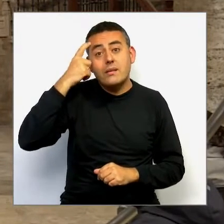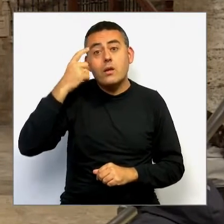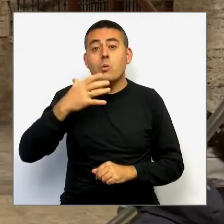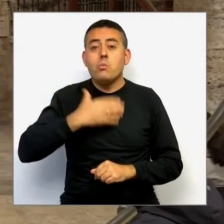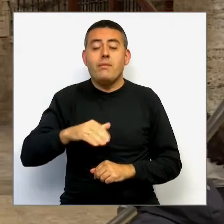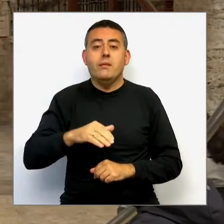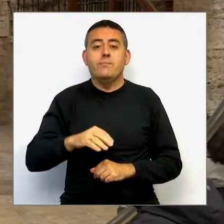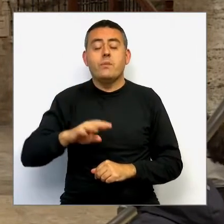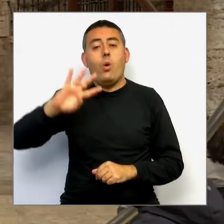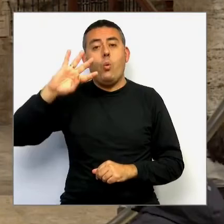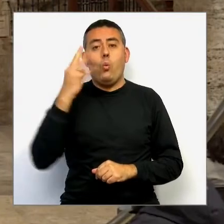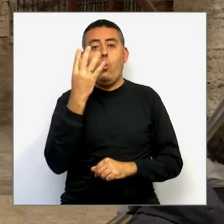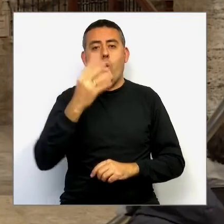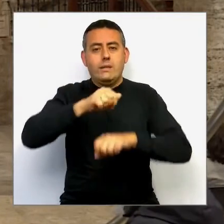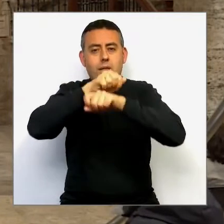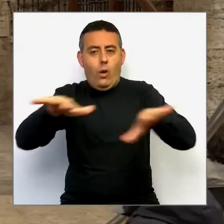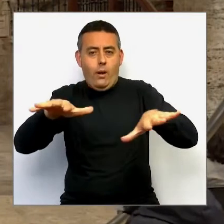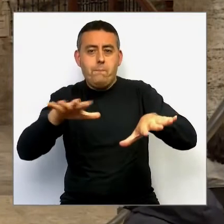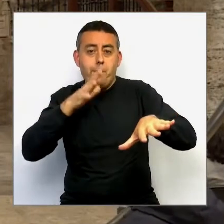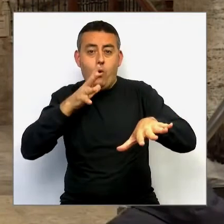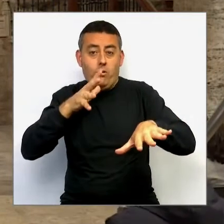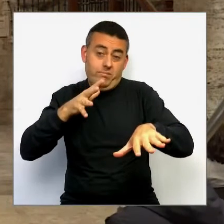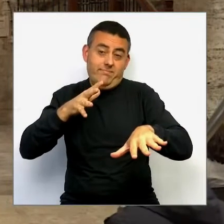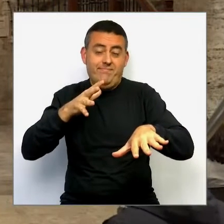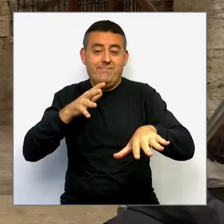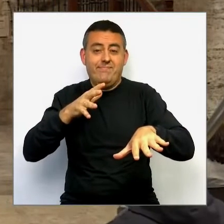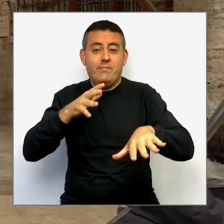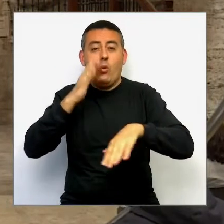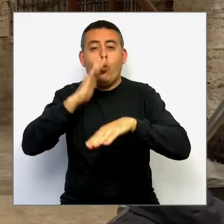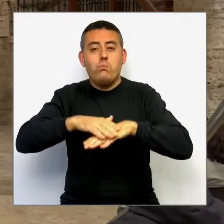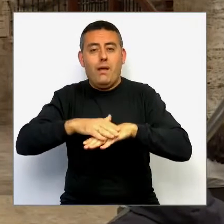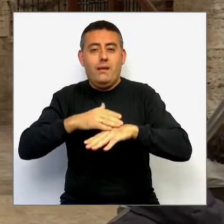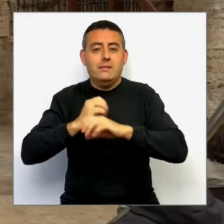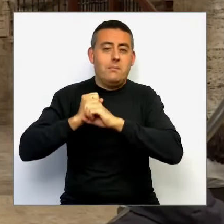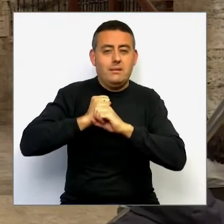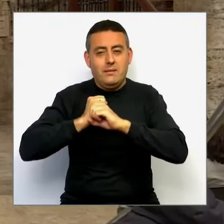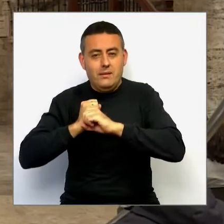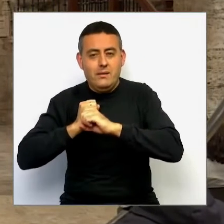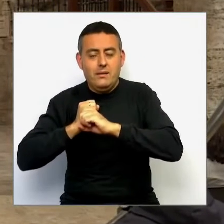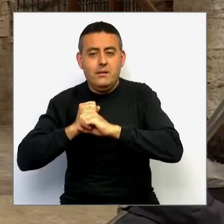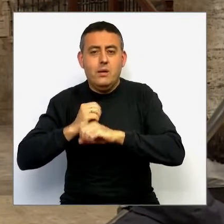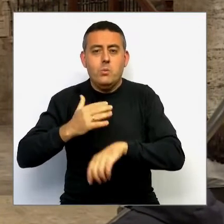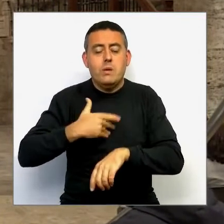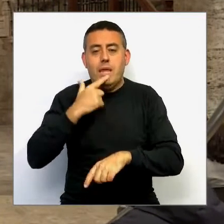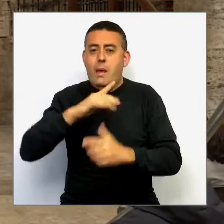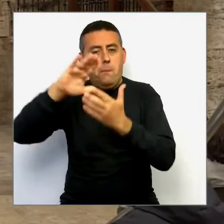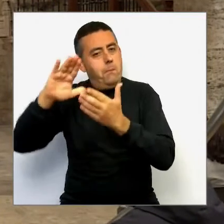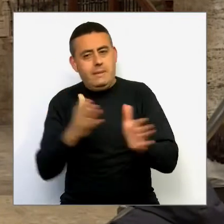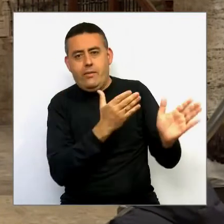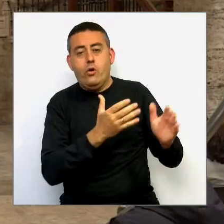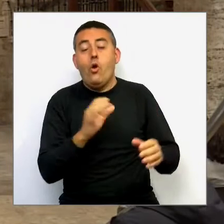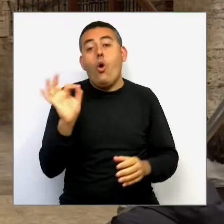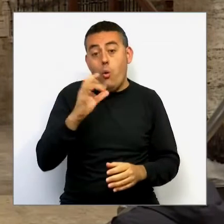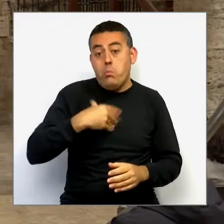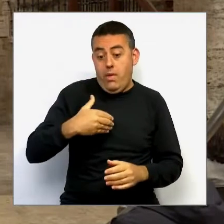quarta onada, el efecto de la Setmana Santa, si ya está totalmente superado o podrían tener un efecto dentro de unos